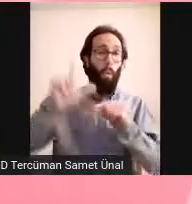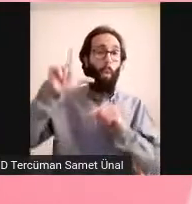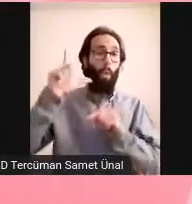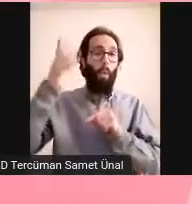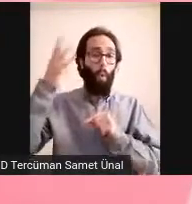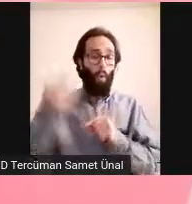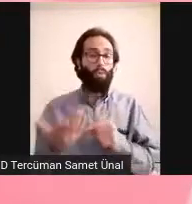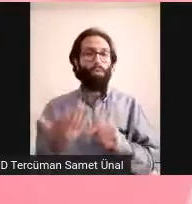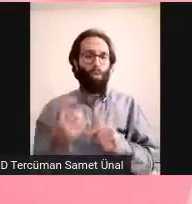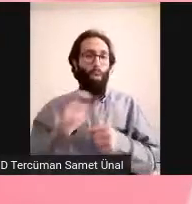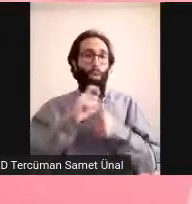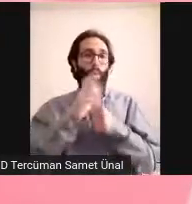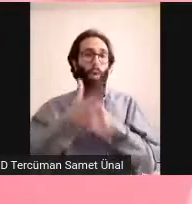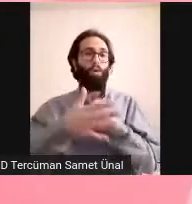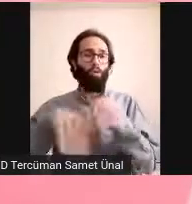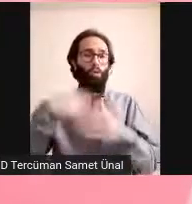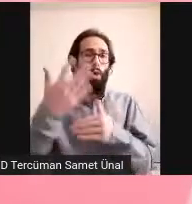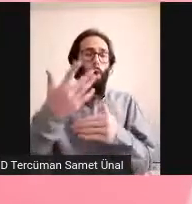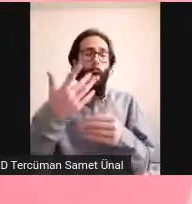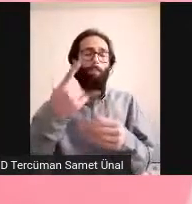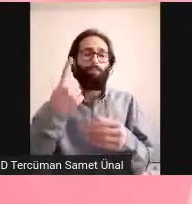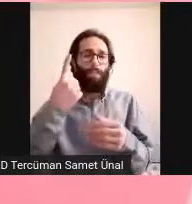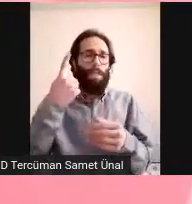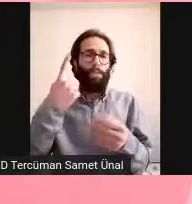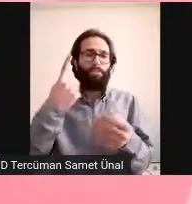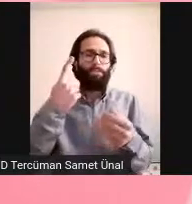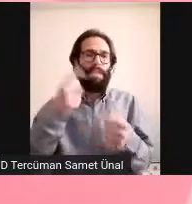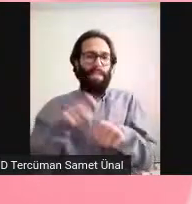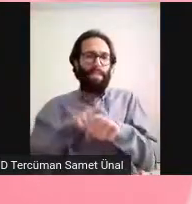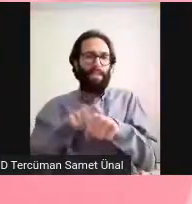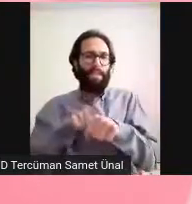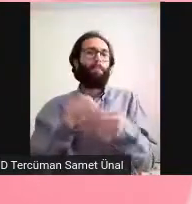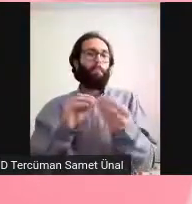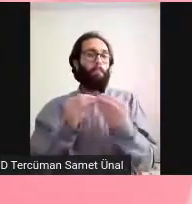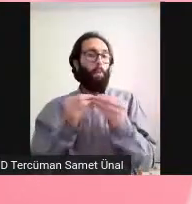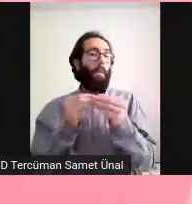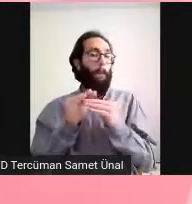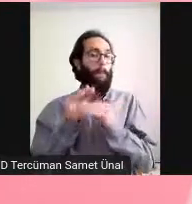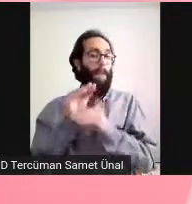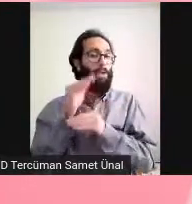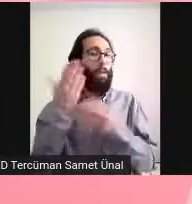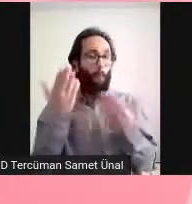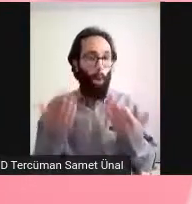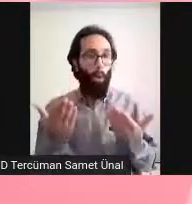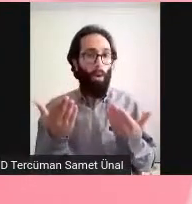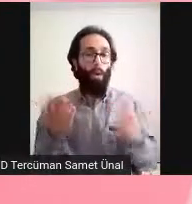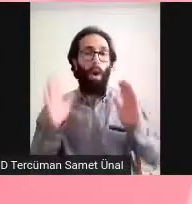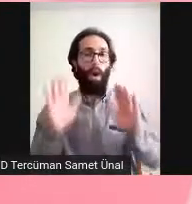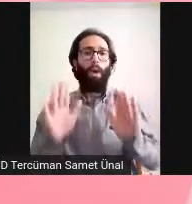Ama daha ileride demans riskini artırıyor. Bilissel azalma riskini artırıyor.